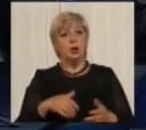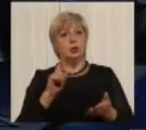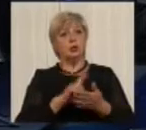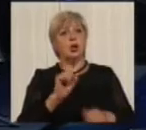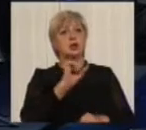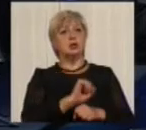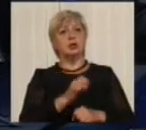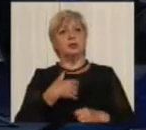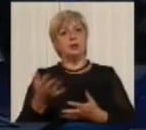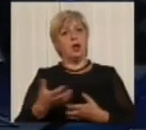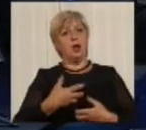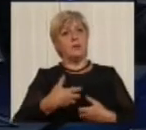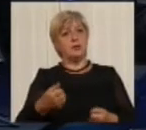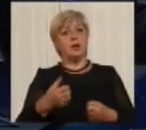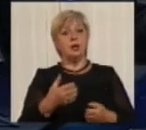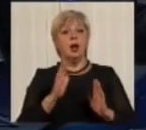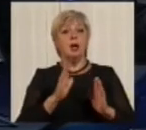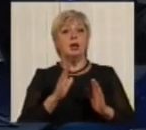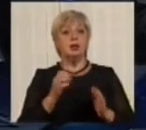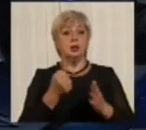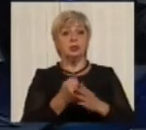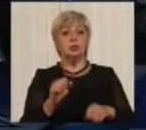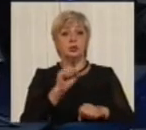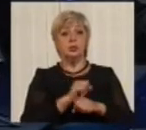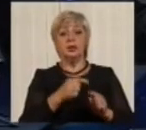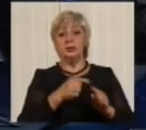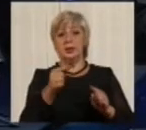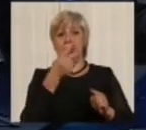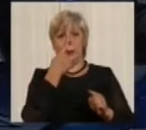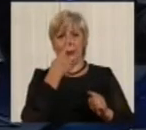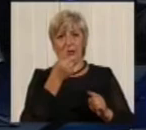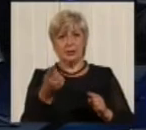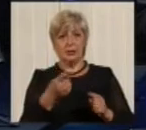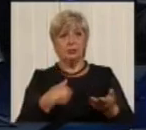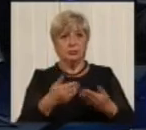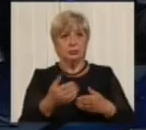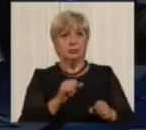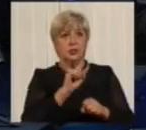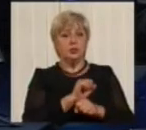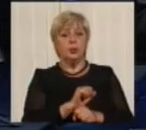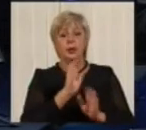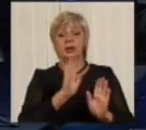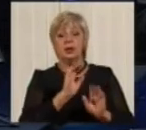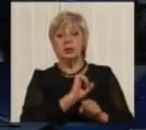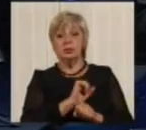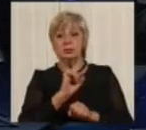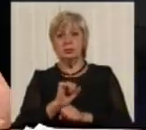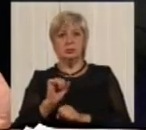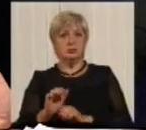Хоча до зупинки пройтись метрів 30-40-50, я не вважаю, що це далеко.